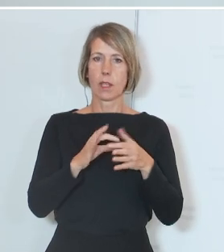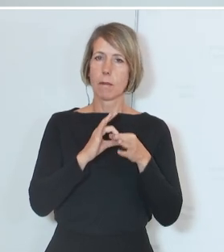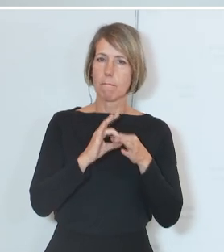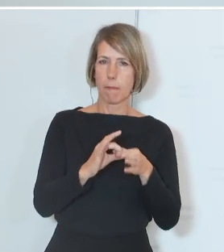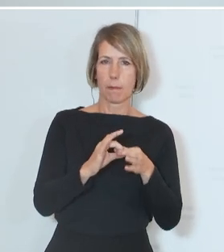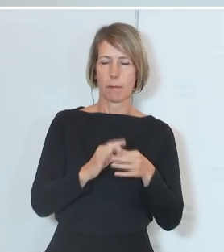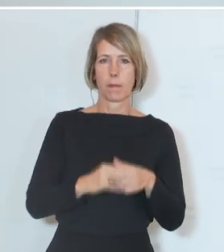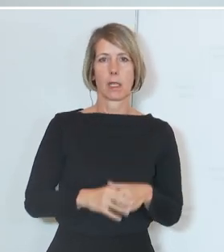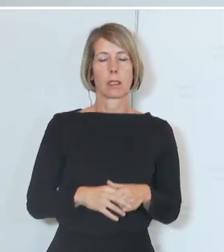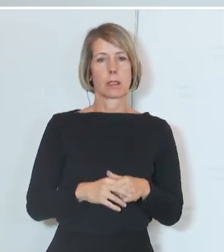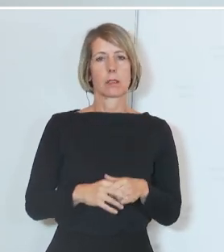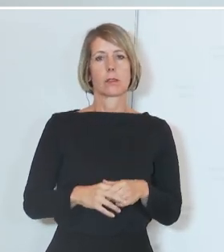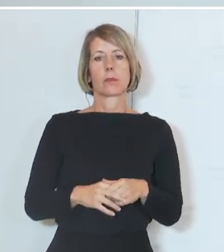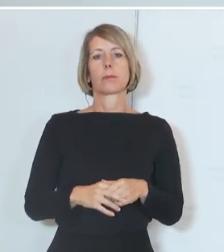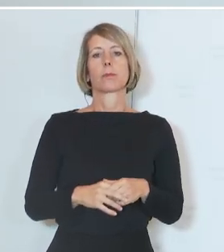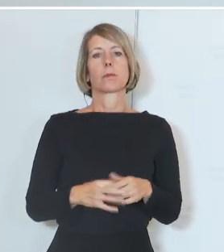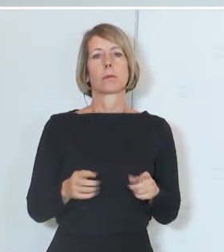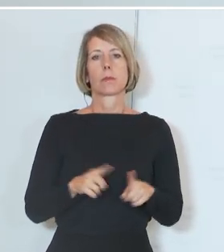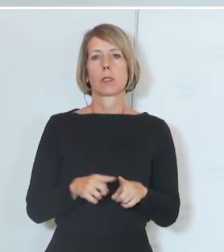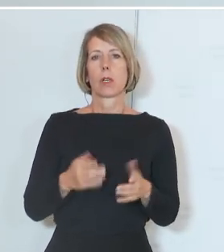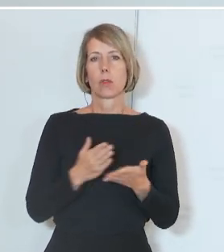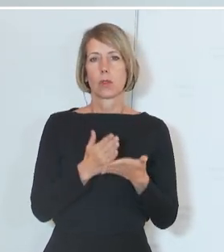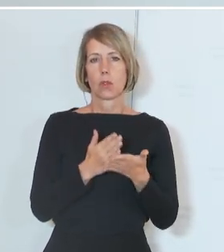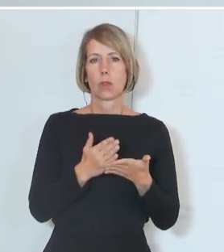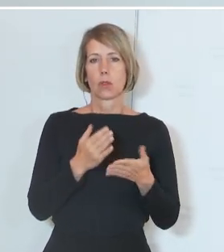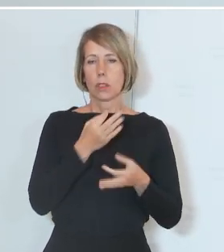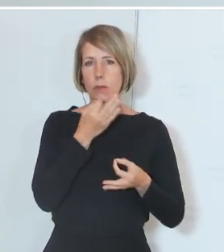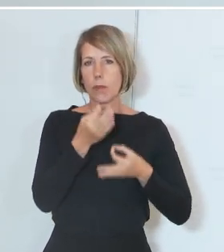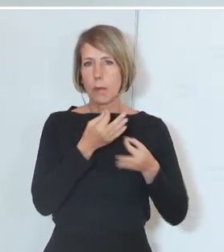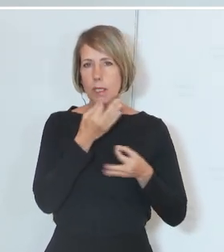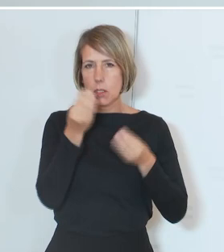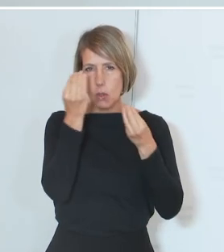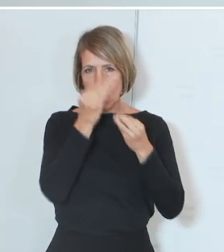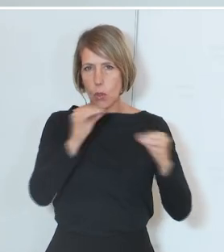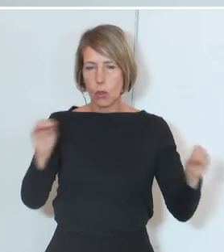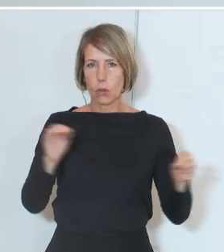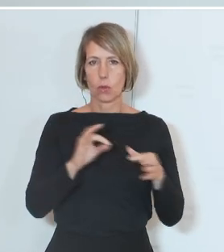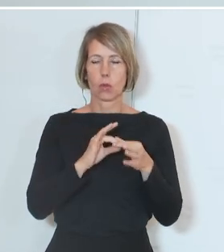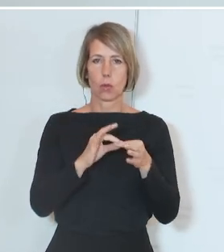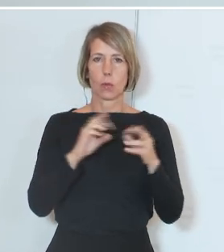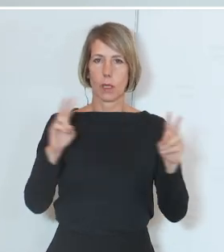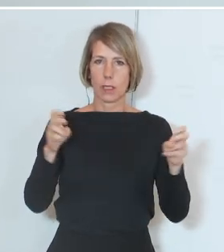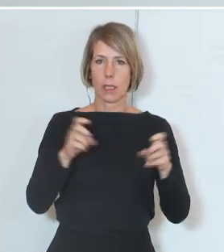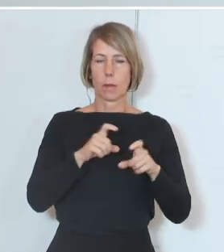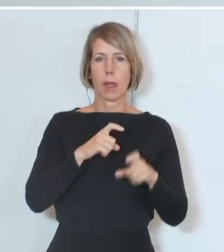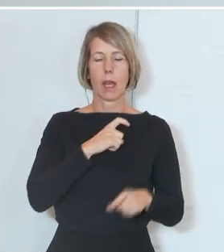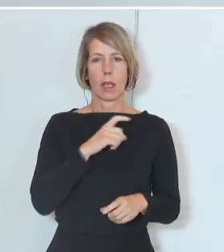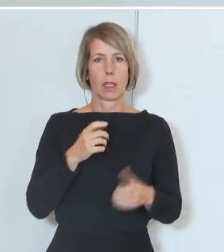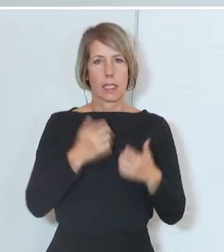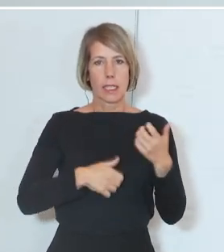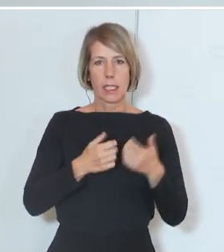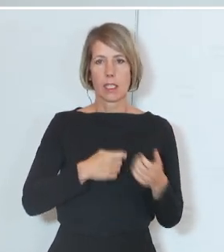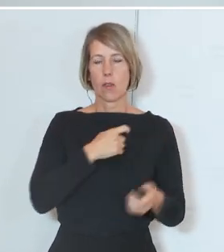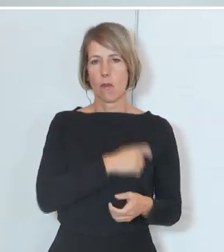Wir haben zudem bereits auch, was die Information über Kriegsverbrechen oder über